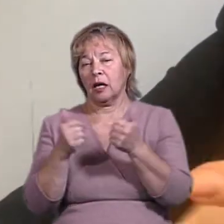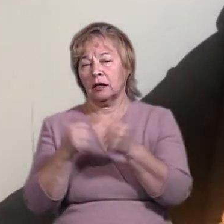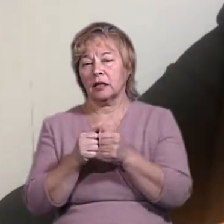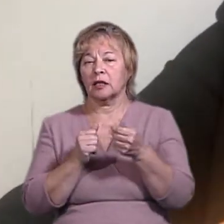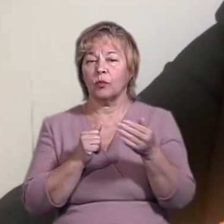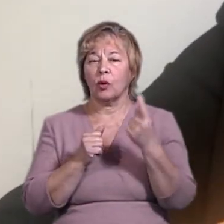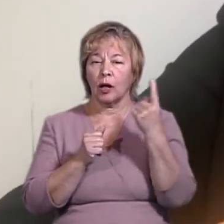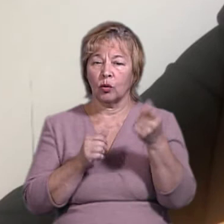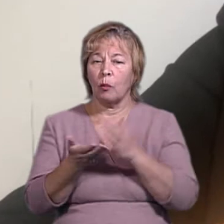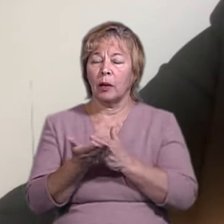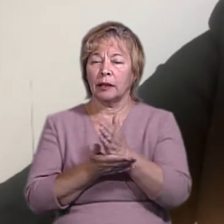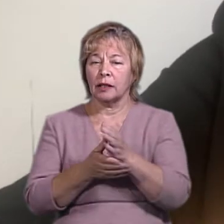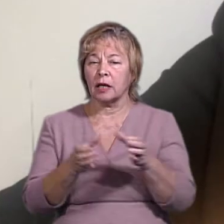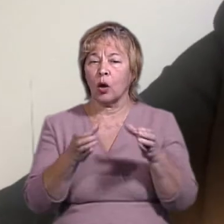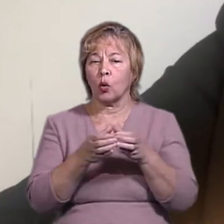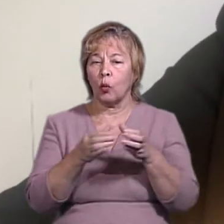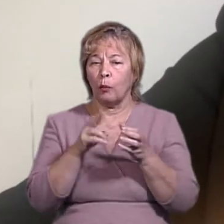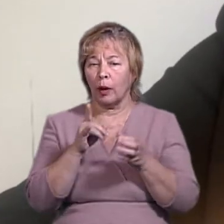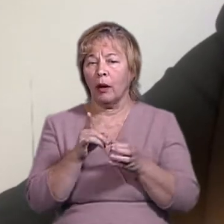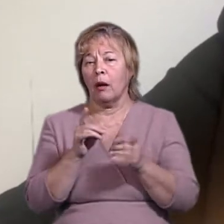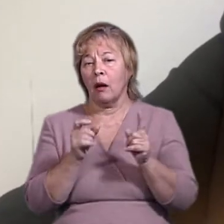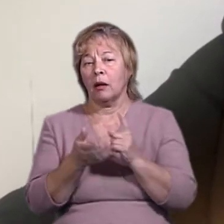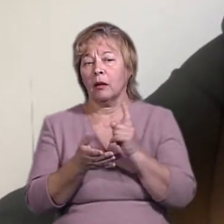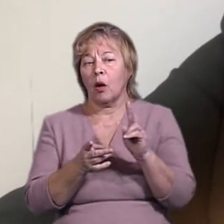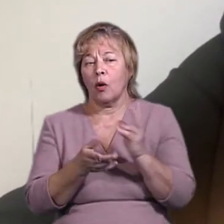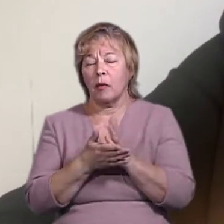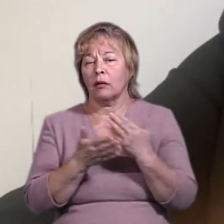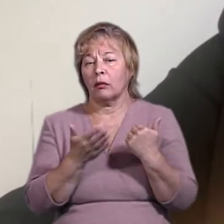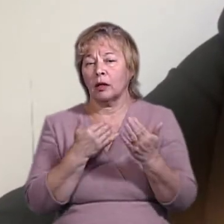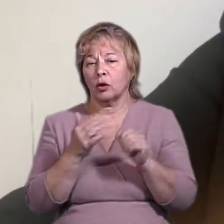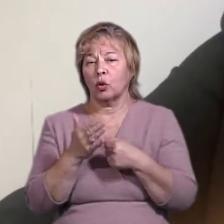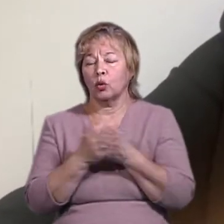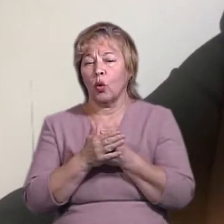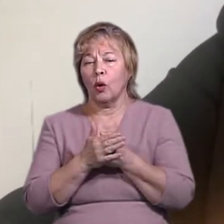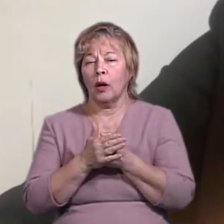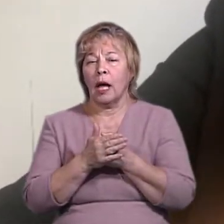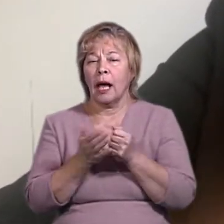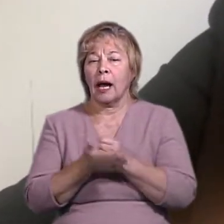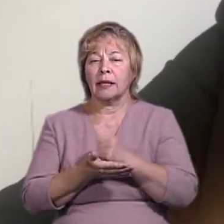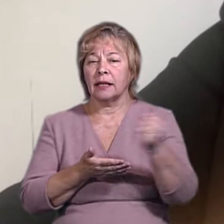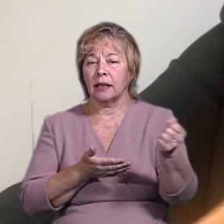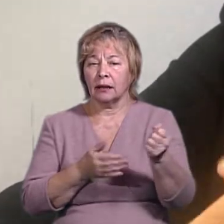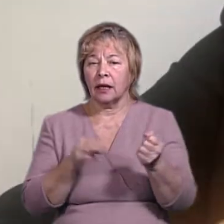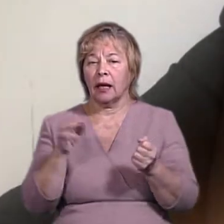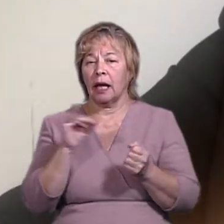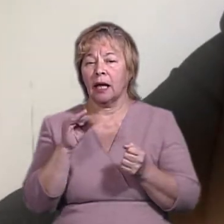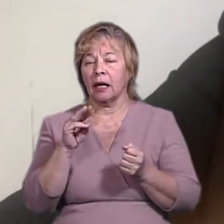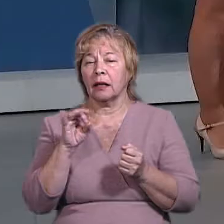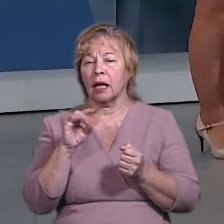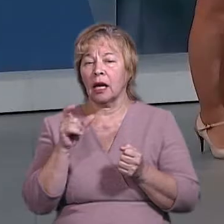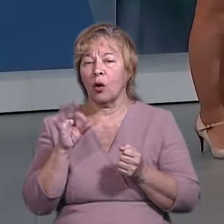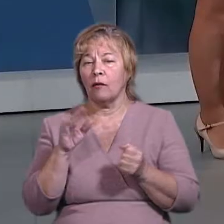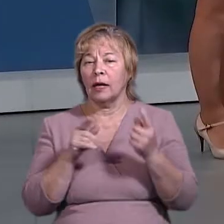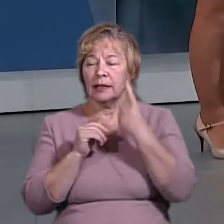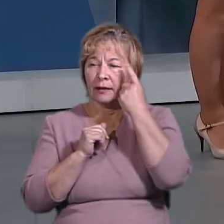однієї політичної групи, яка, в принципі, має відношення безпосередньо до кандидата пана Ігоря Теріхова, лунали